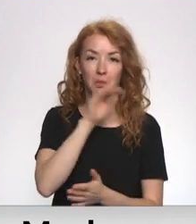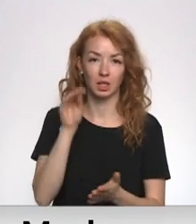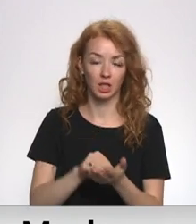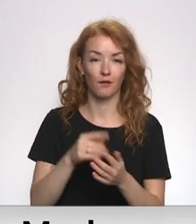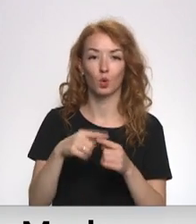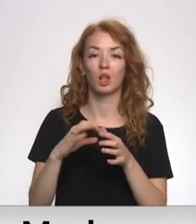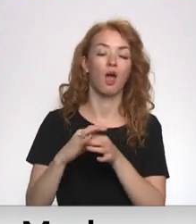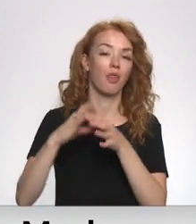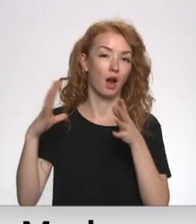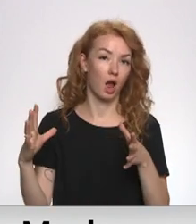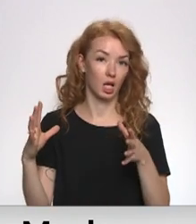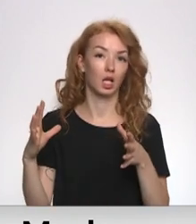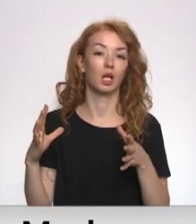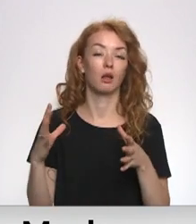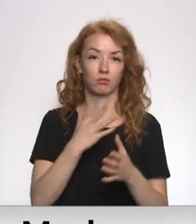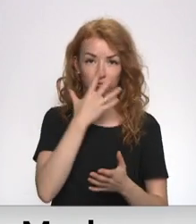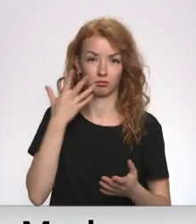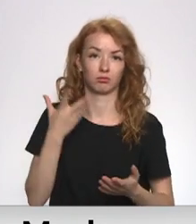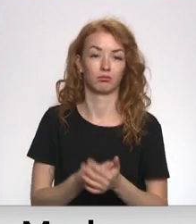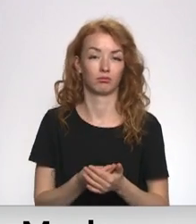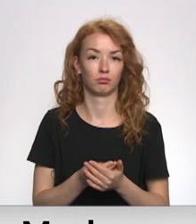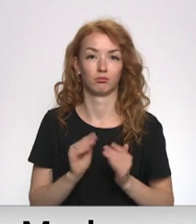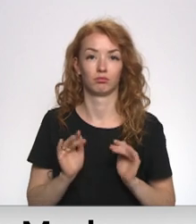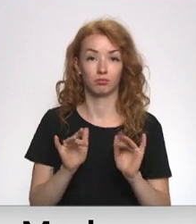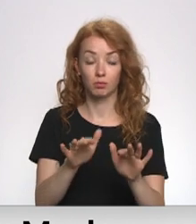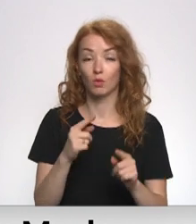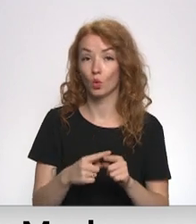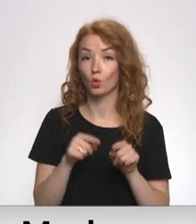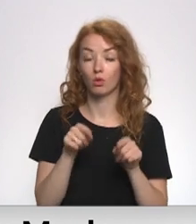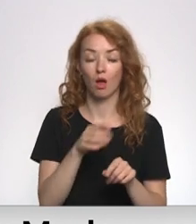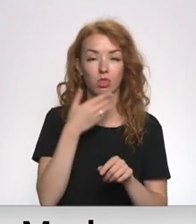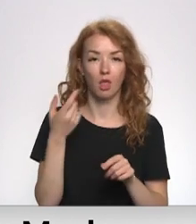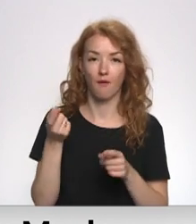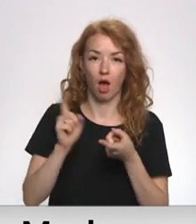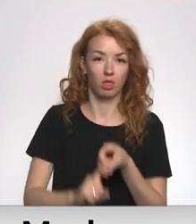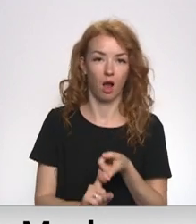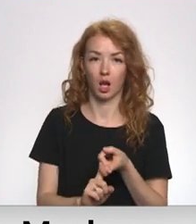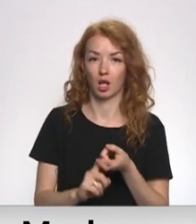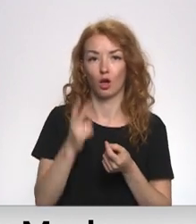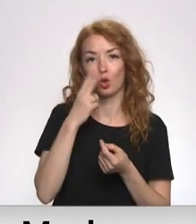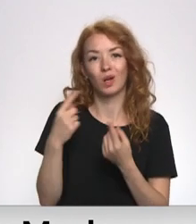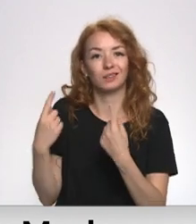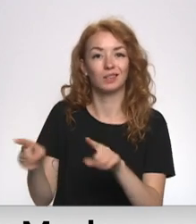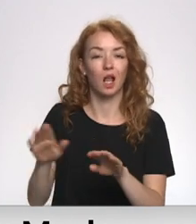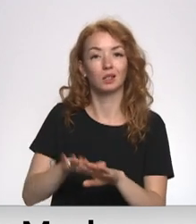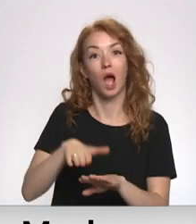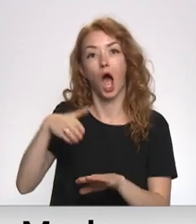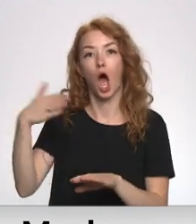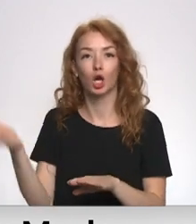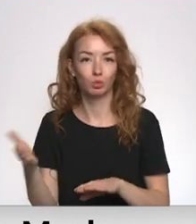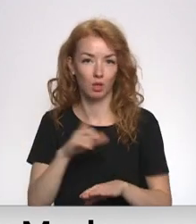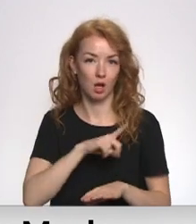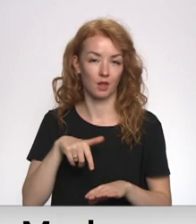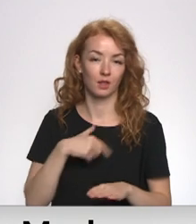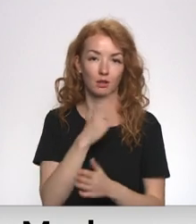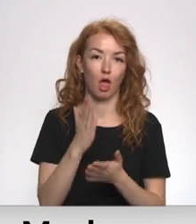neatkarīga, jeb autokefāla, un tā nav atkarīga ne no vienas citas ārpus Latvijas